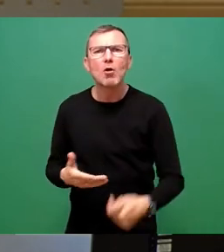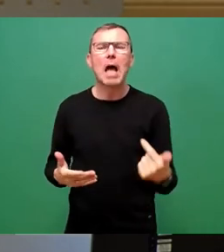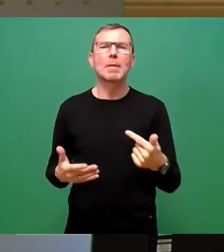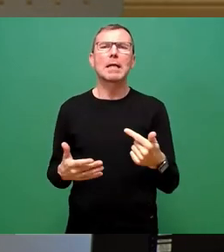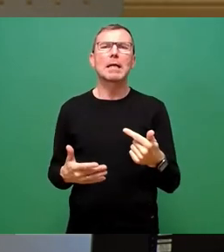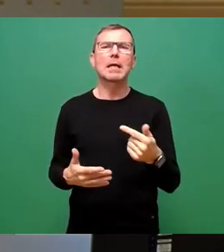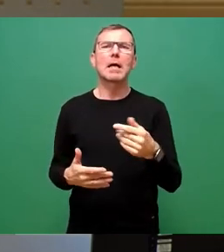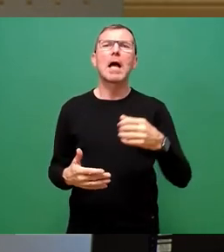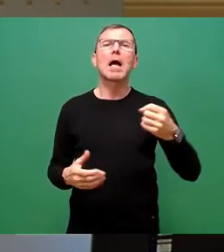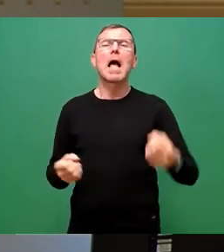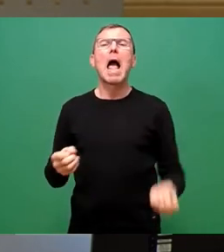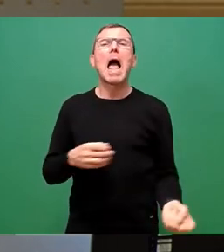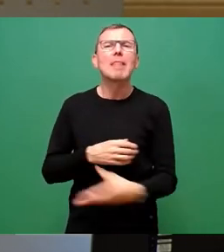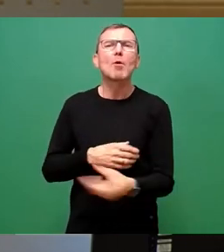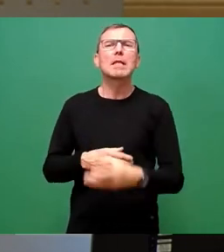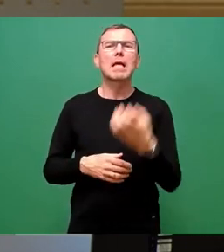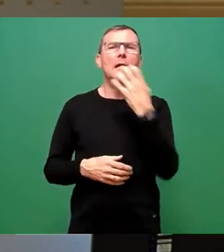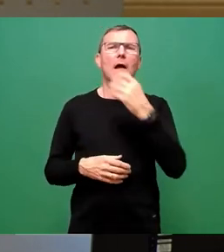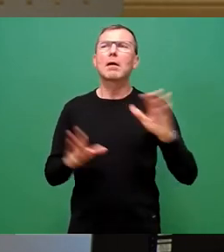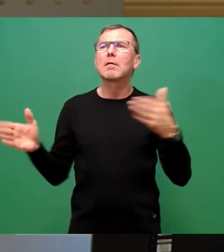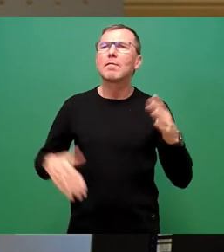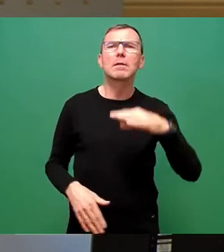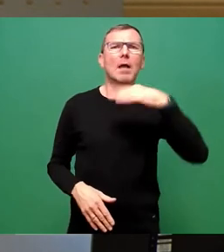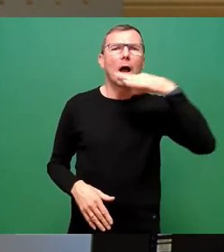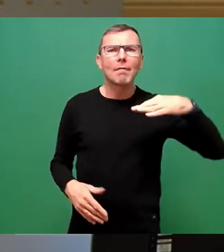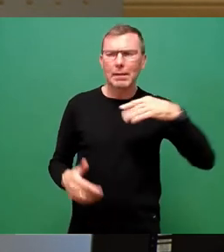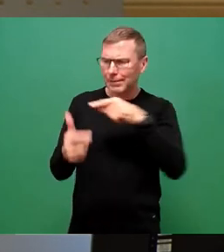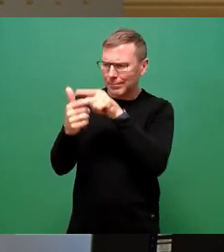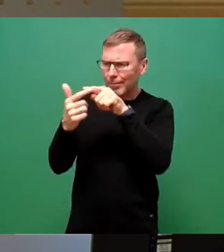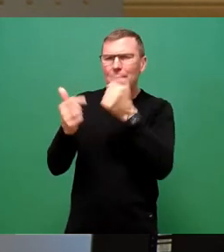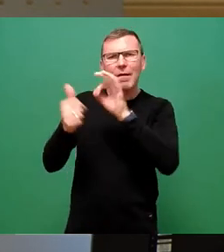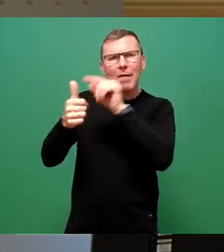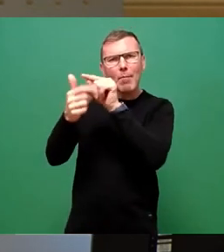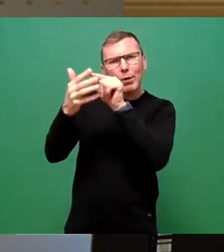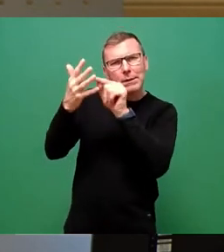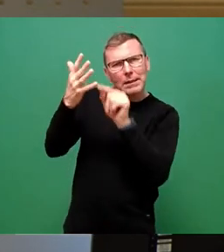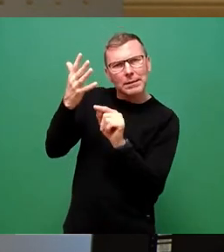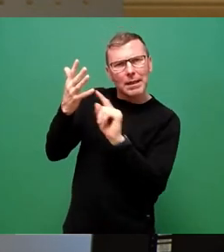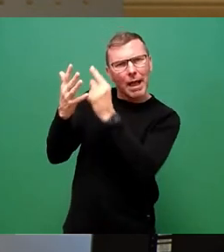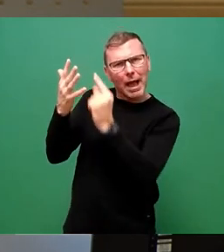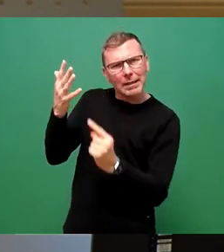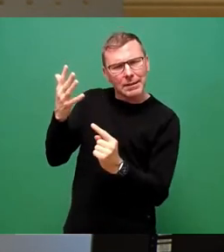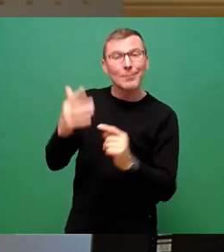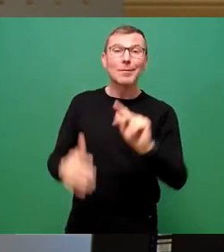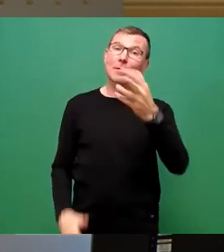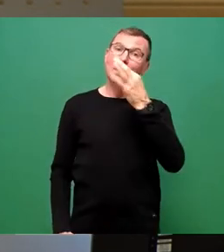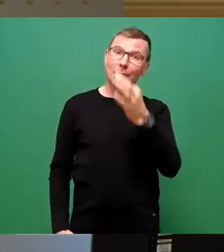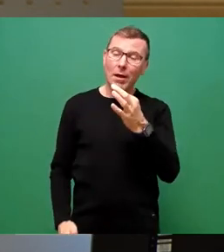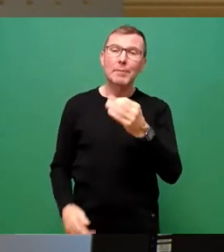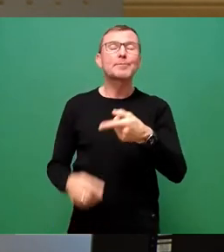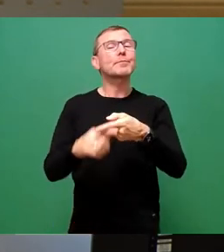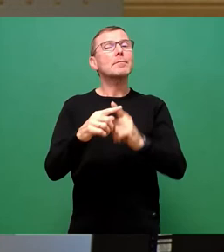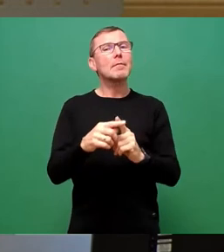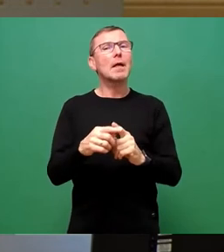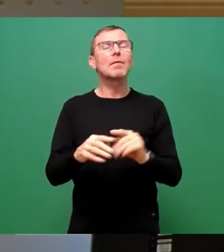Deponiegas, Klärgas, Wind, Wasser jeweils? Und die dritte Frage ist, wie hat sich der Anteil des von